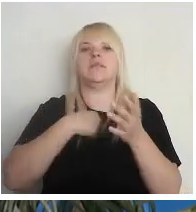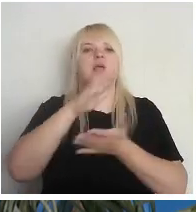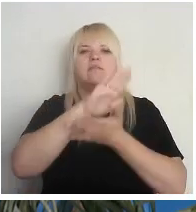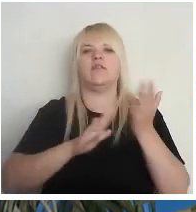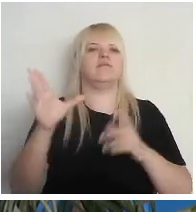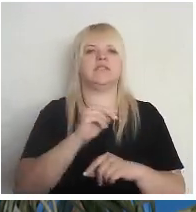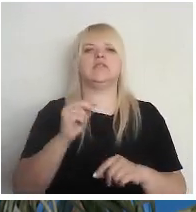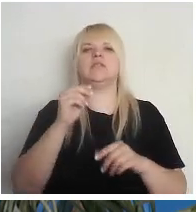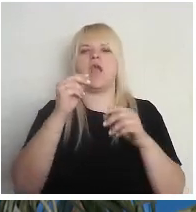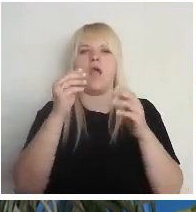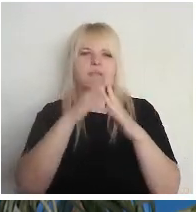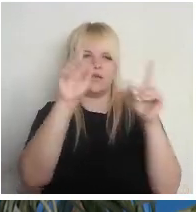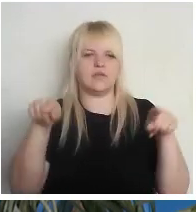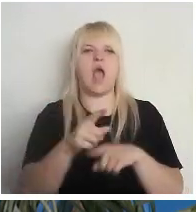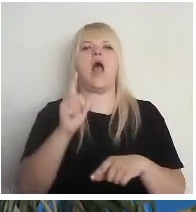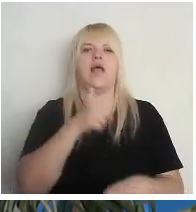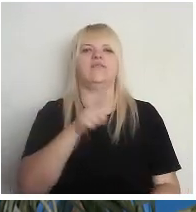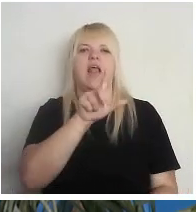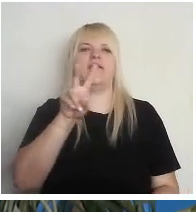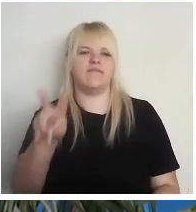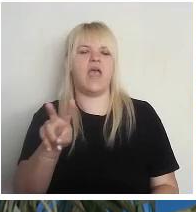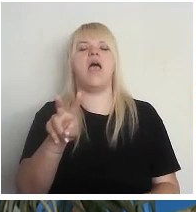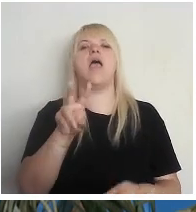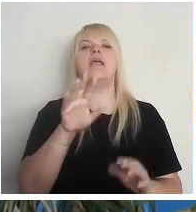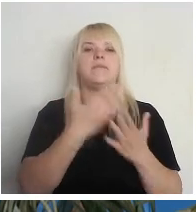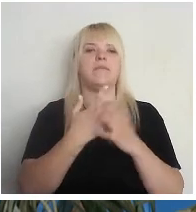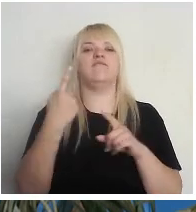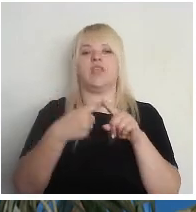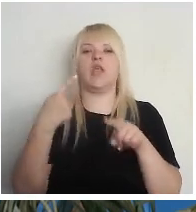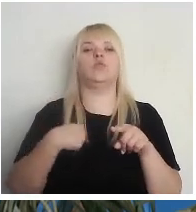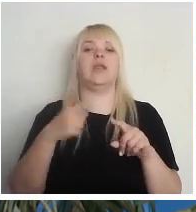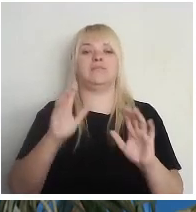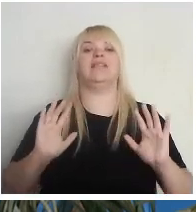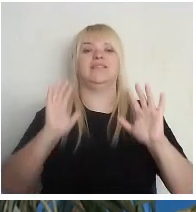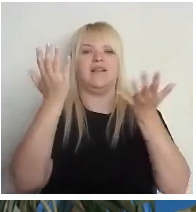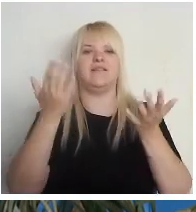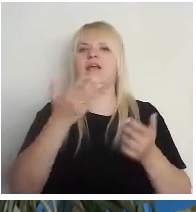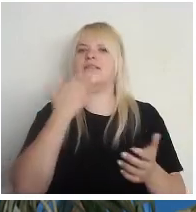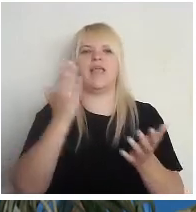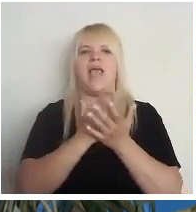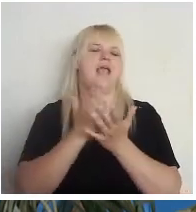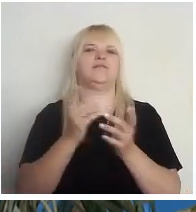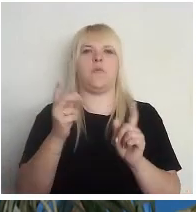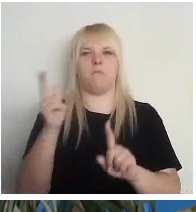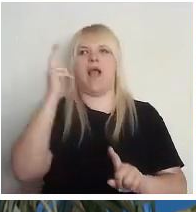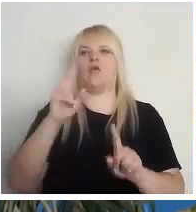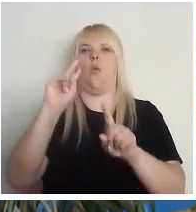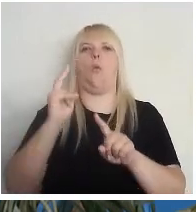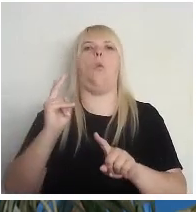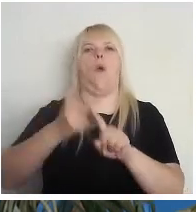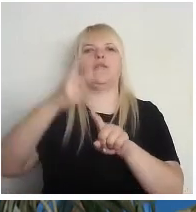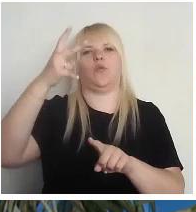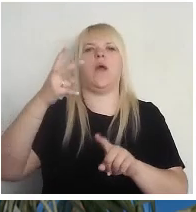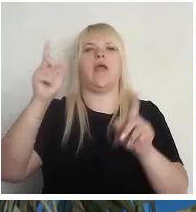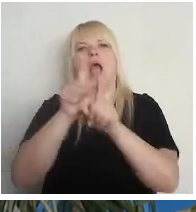Latviju LV veidotājiem un uzturētājiem, ja man tur vienreiz kaut kas ir sanācis, es neesmu pārliecināt, ka man otrais izdosies to